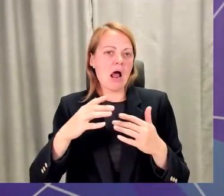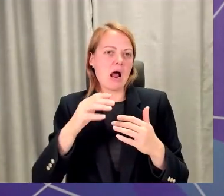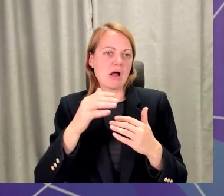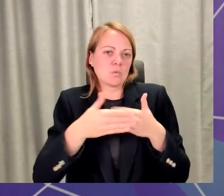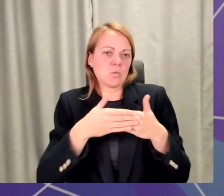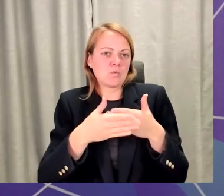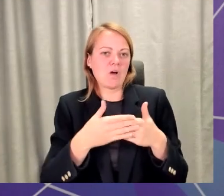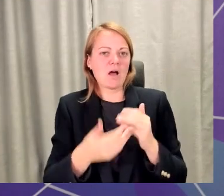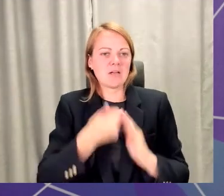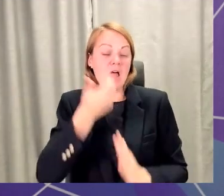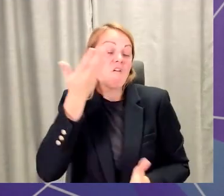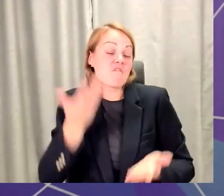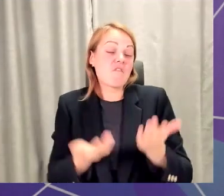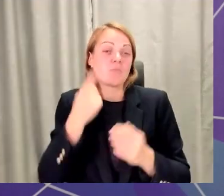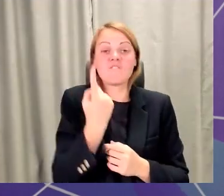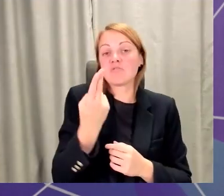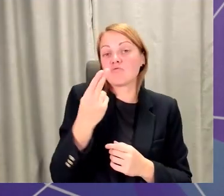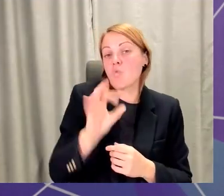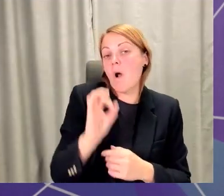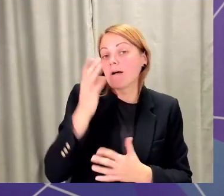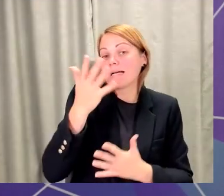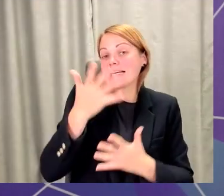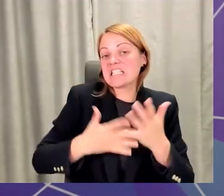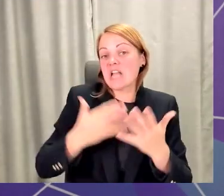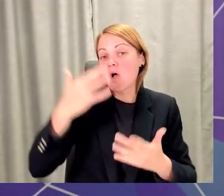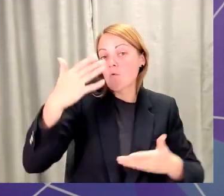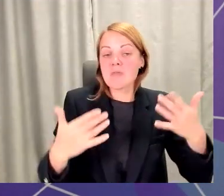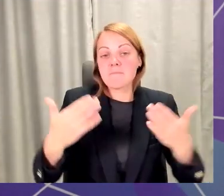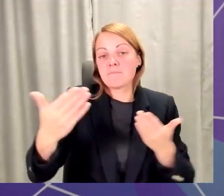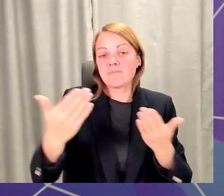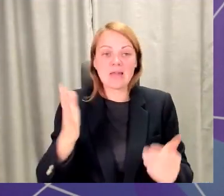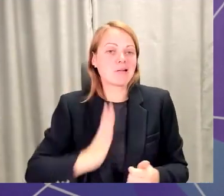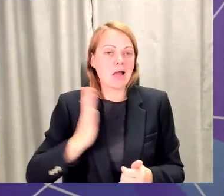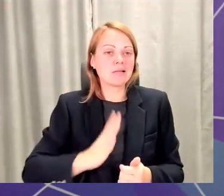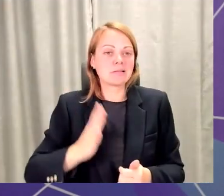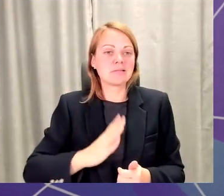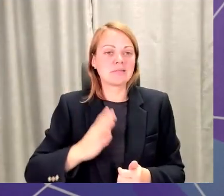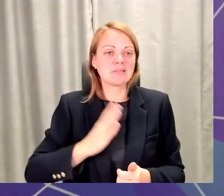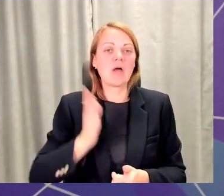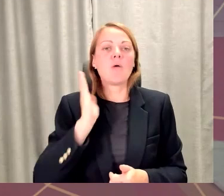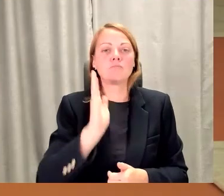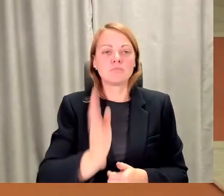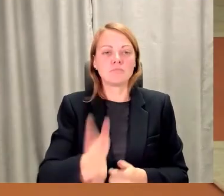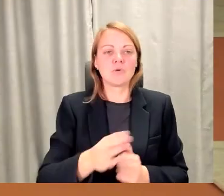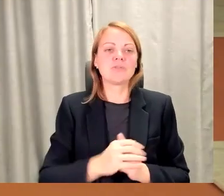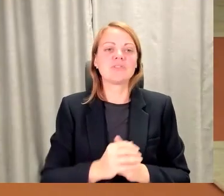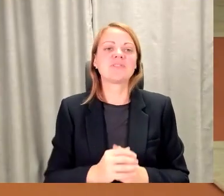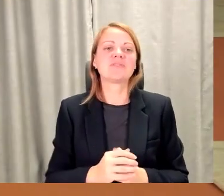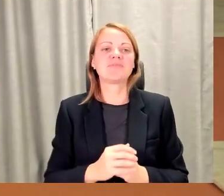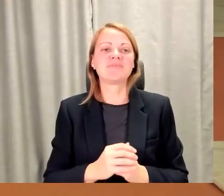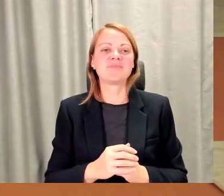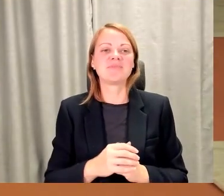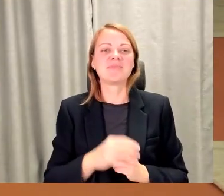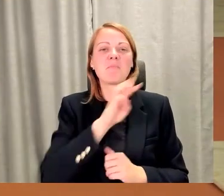viens no risinājumiem. Bet, jā, gaidiet, vajā mājas lapā meklējiet un gaidiet. Paldies, Valsts izglītības attīstības